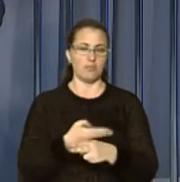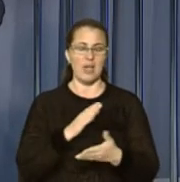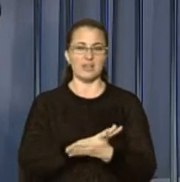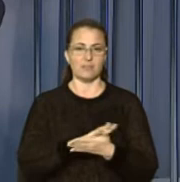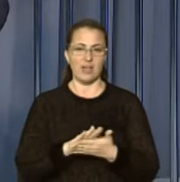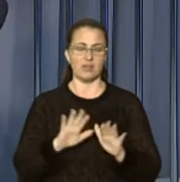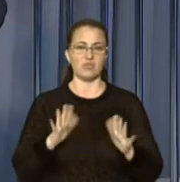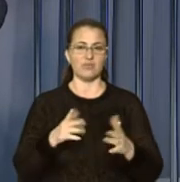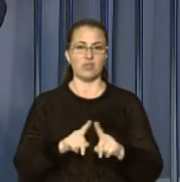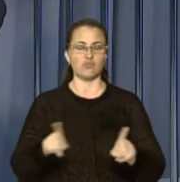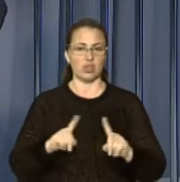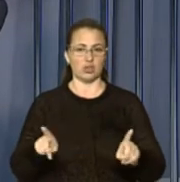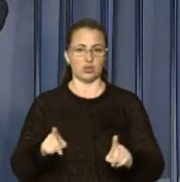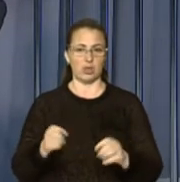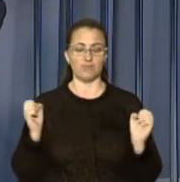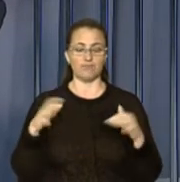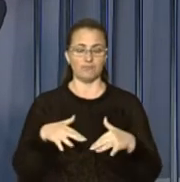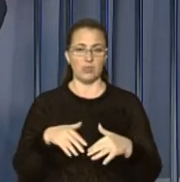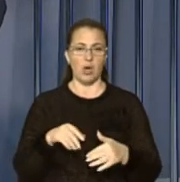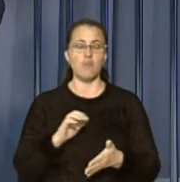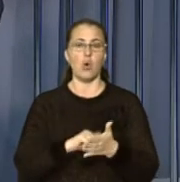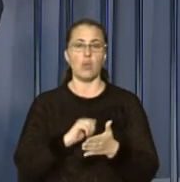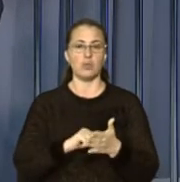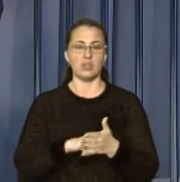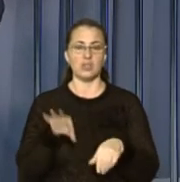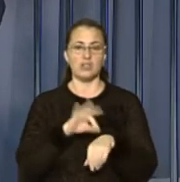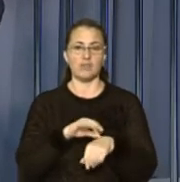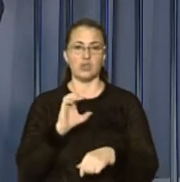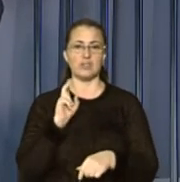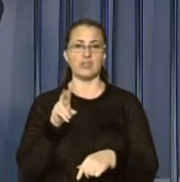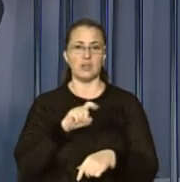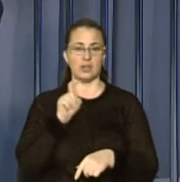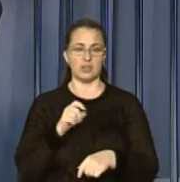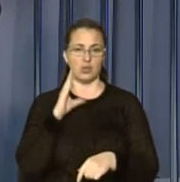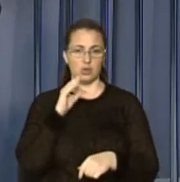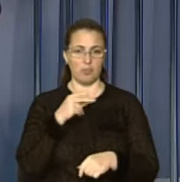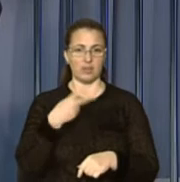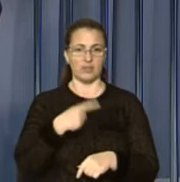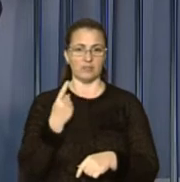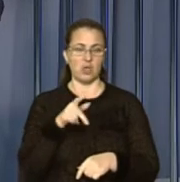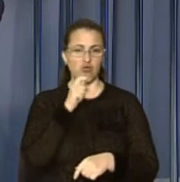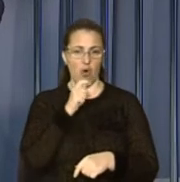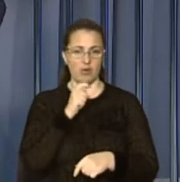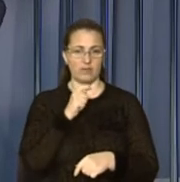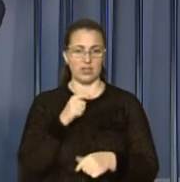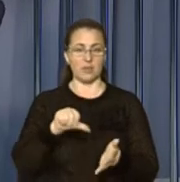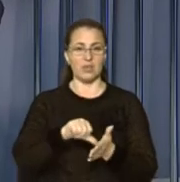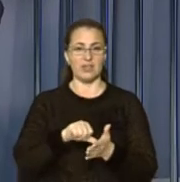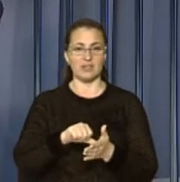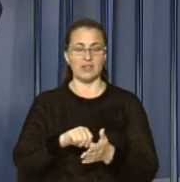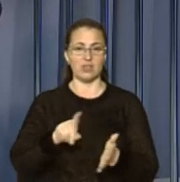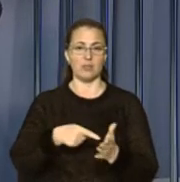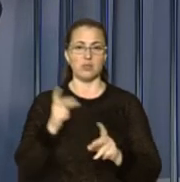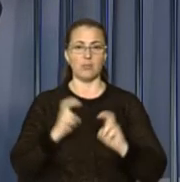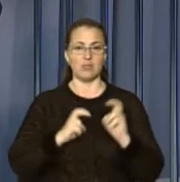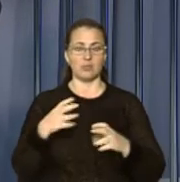та надзвичайних ситуацій. Збирали його через випадок захворювання на сказ собаки 21 квітня. Представники комунального